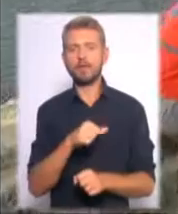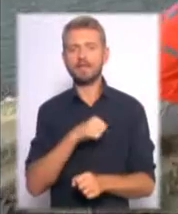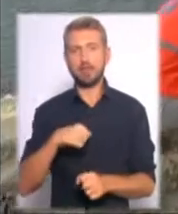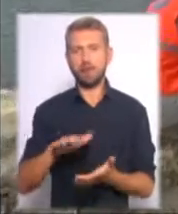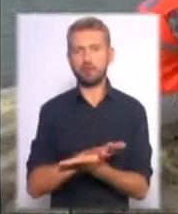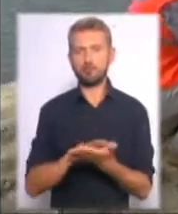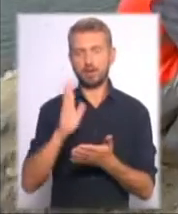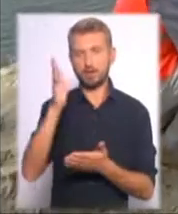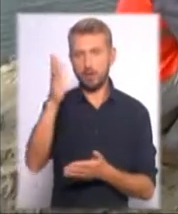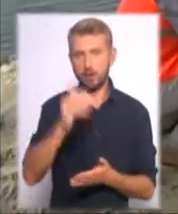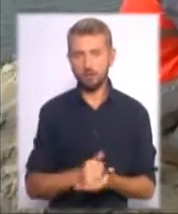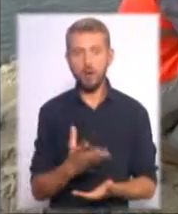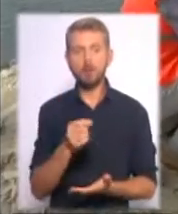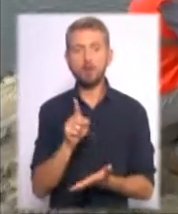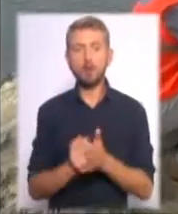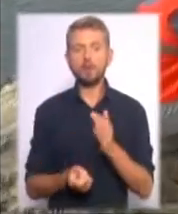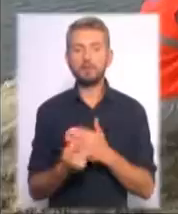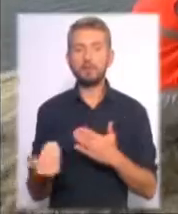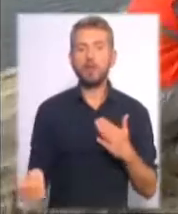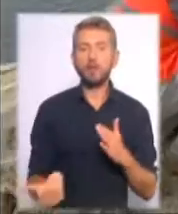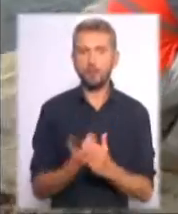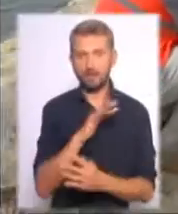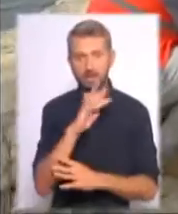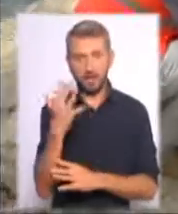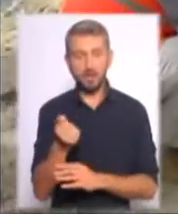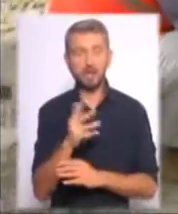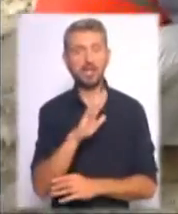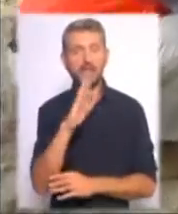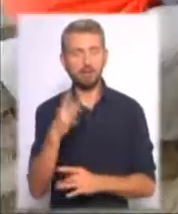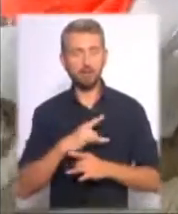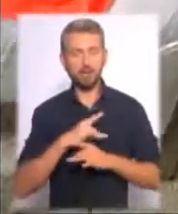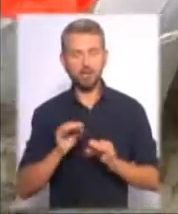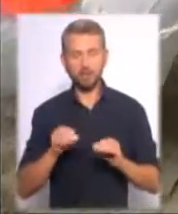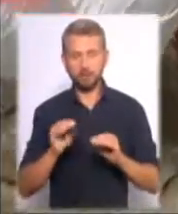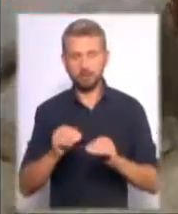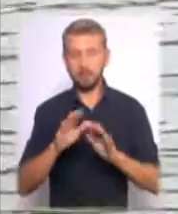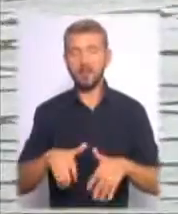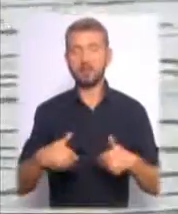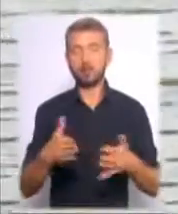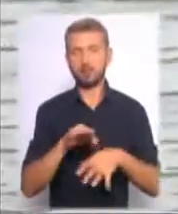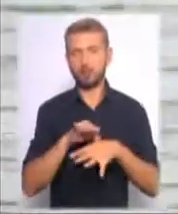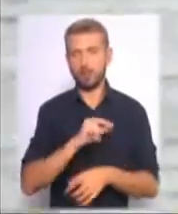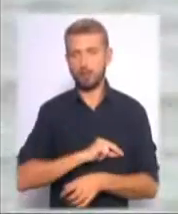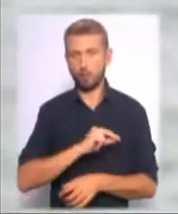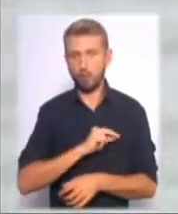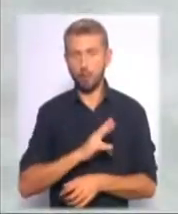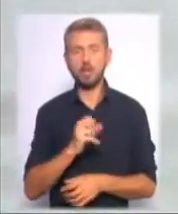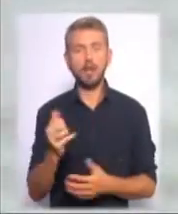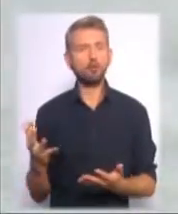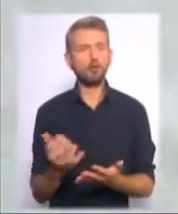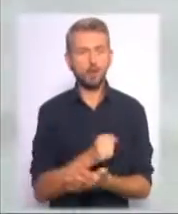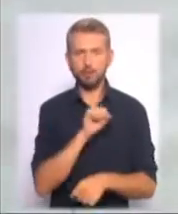А ще мають з'явитися нові зелені насадження. Кілька дерев вирочисто висадили, презентуючи проведені роботи. Однак на досягнутому